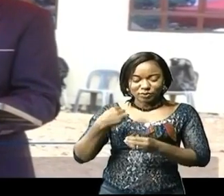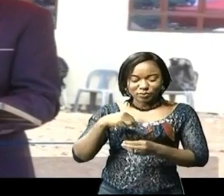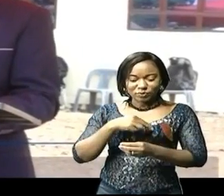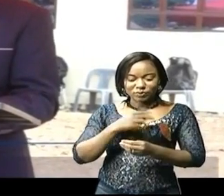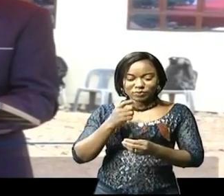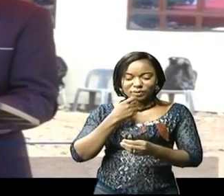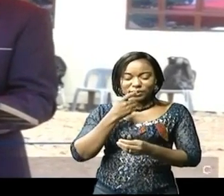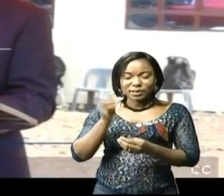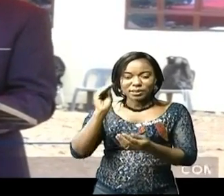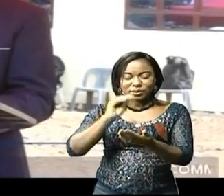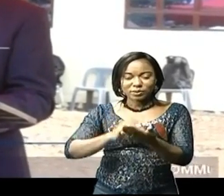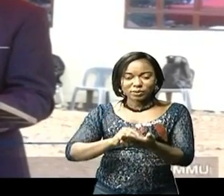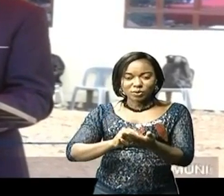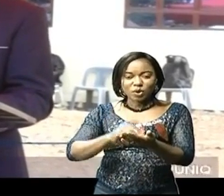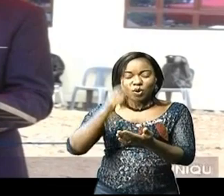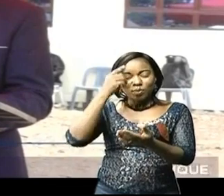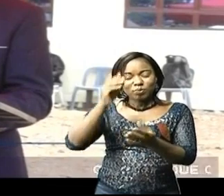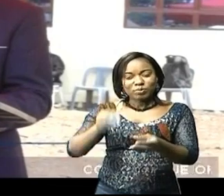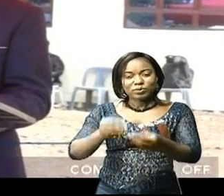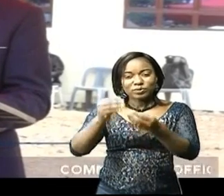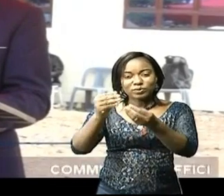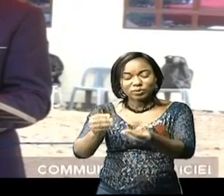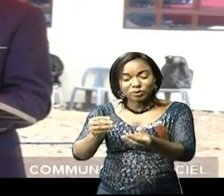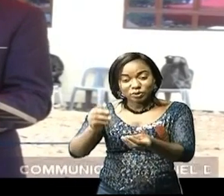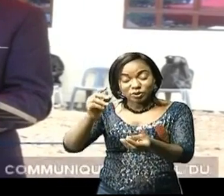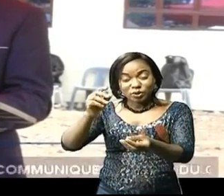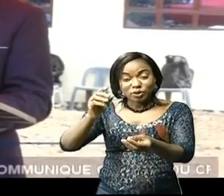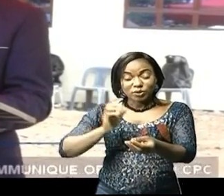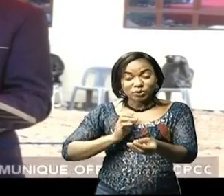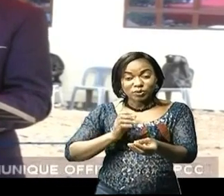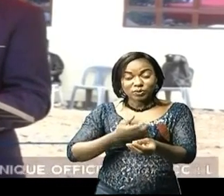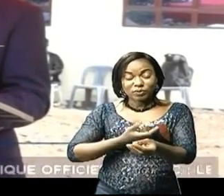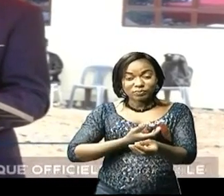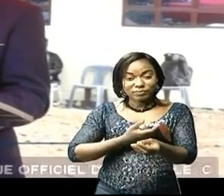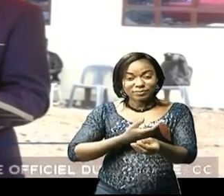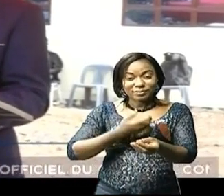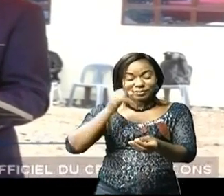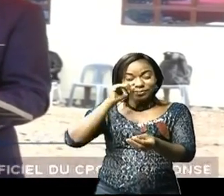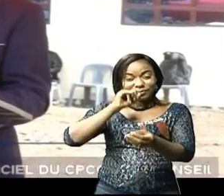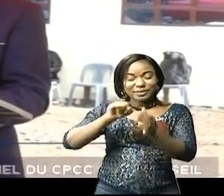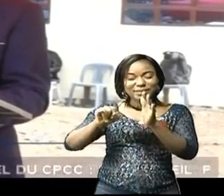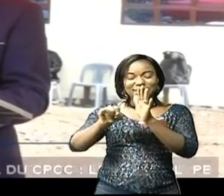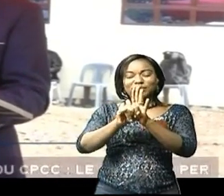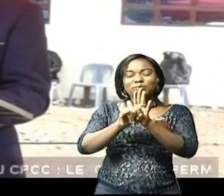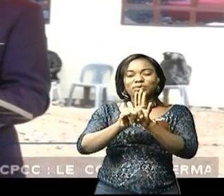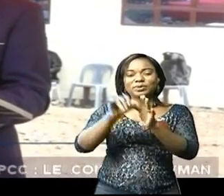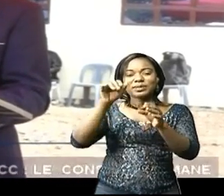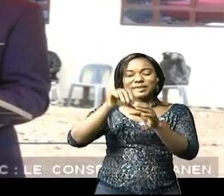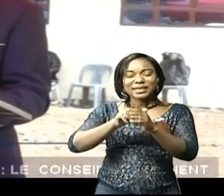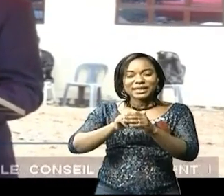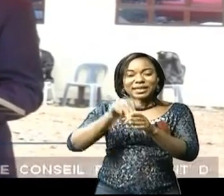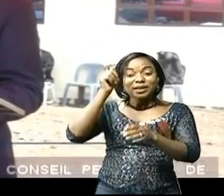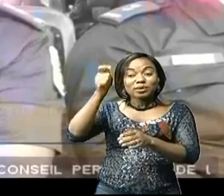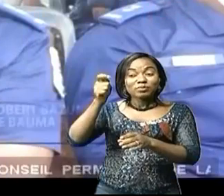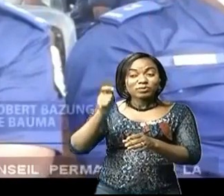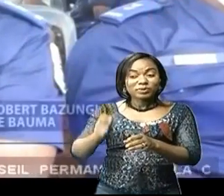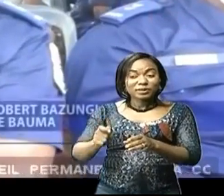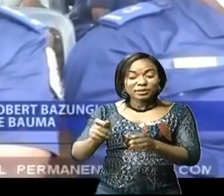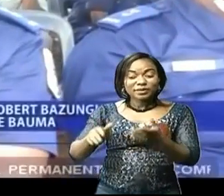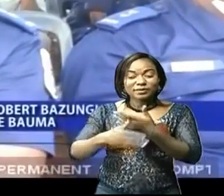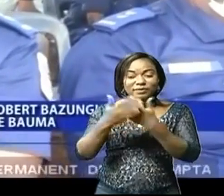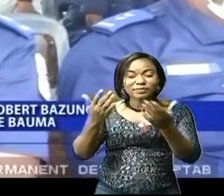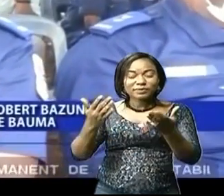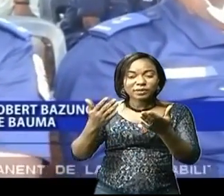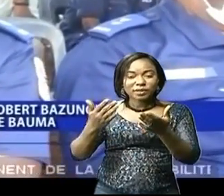fois de plus de sceller et marquer notre passage dans les années de l'histoire de la peine sévile d'Igoma. Nous devons